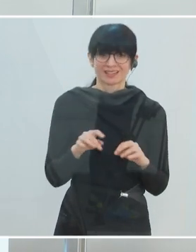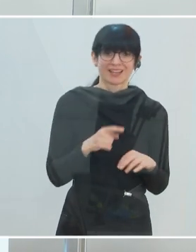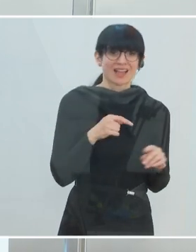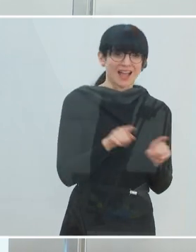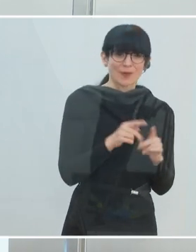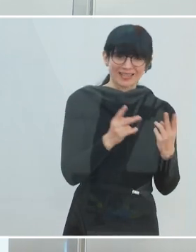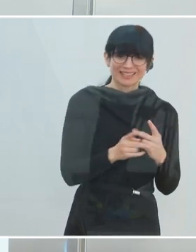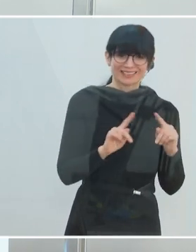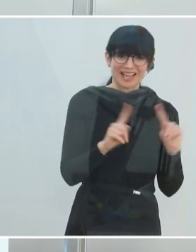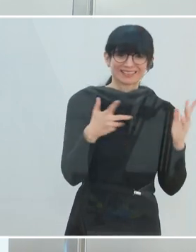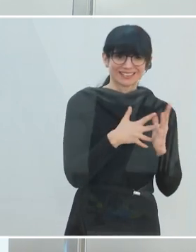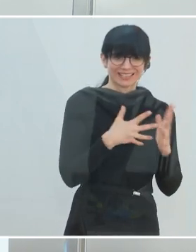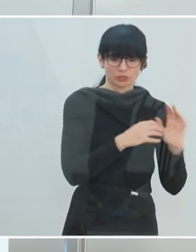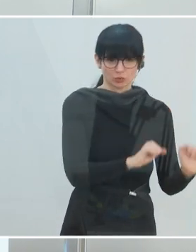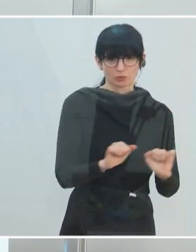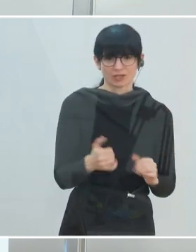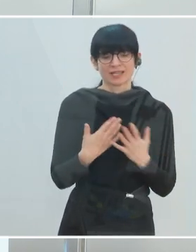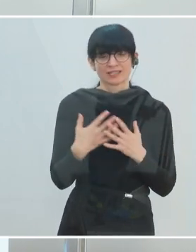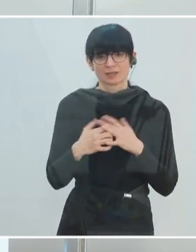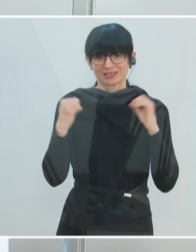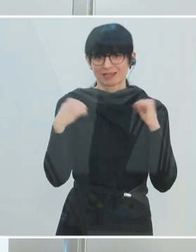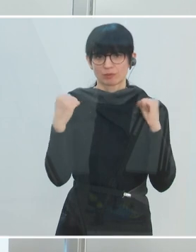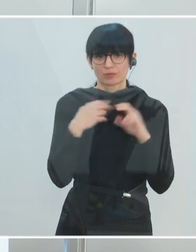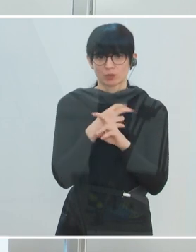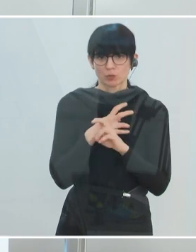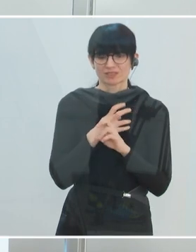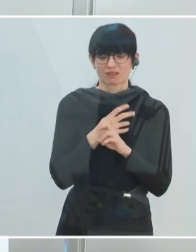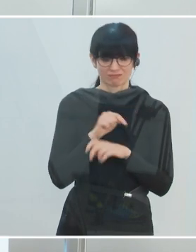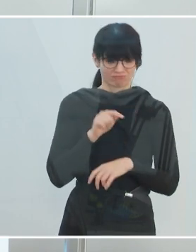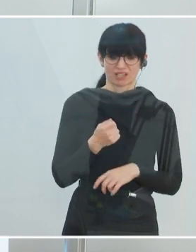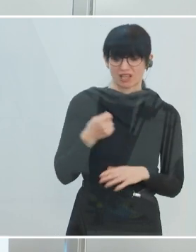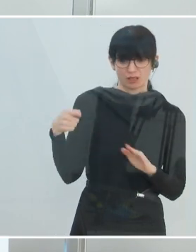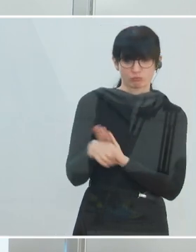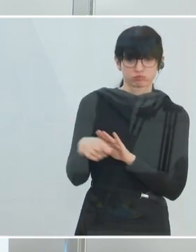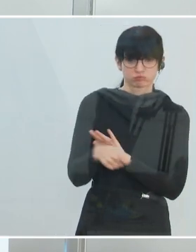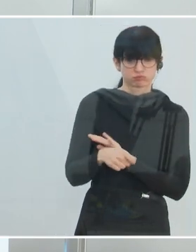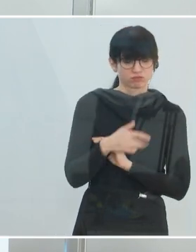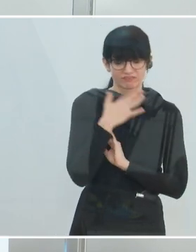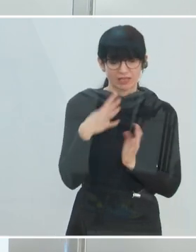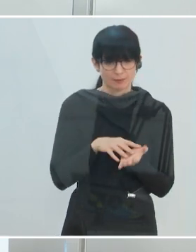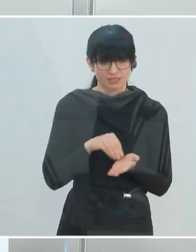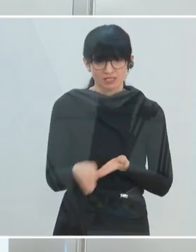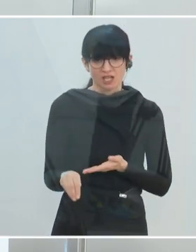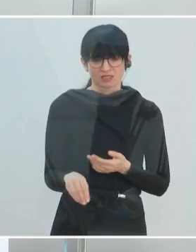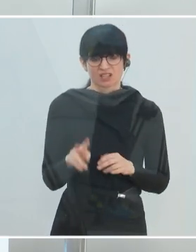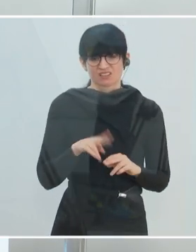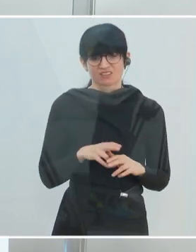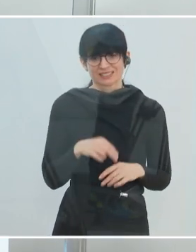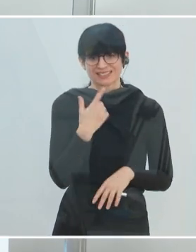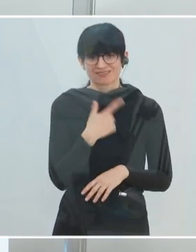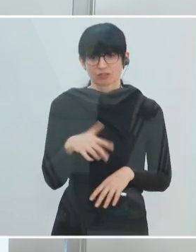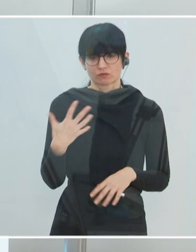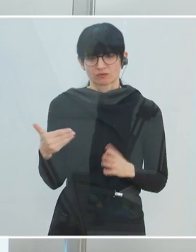gratis sind. Die Republik investiert da sehr, sehr viel Geld für diese Gratistests. Sie können sich das vorstellen bei durchschnittlich